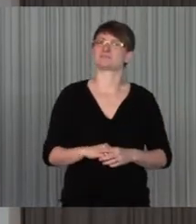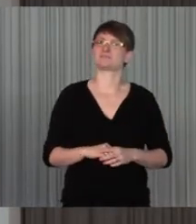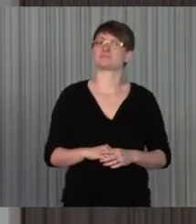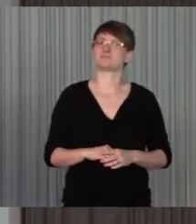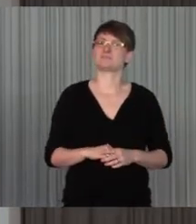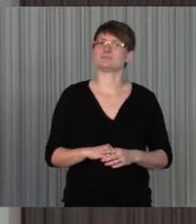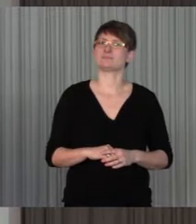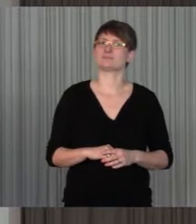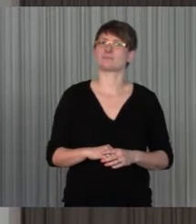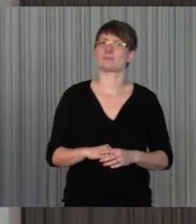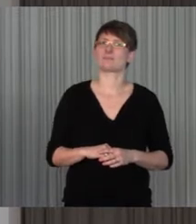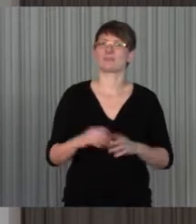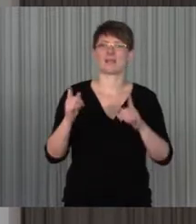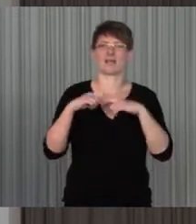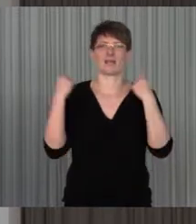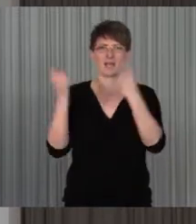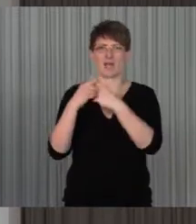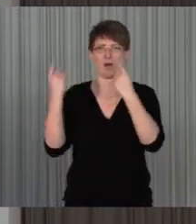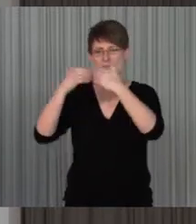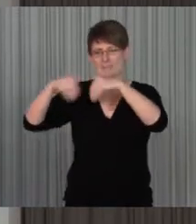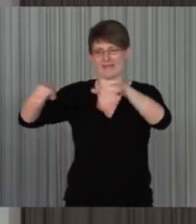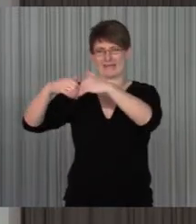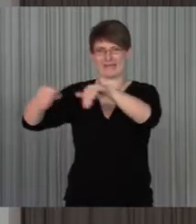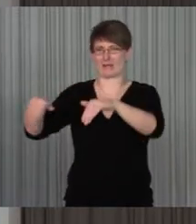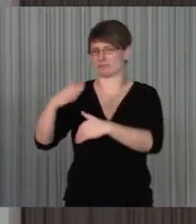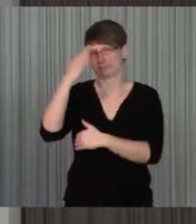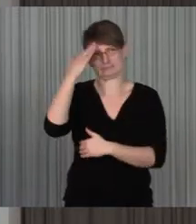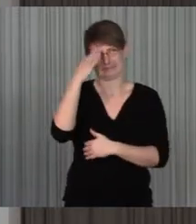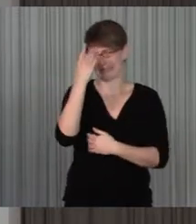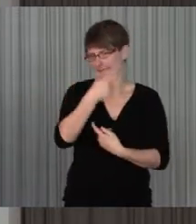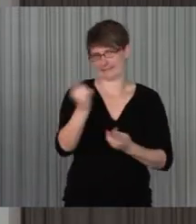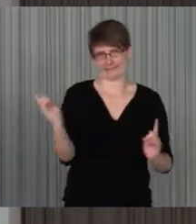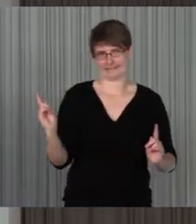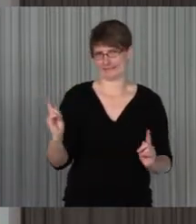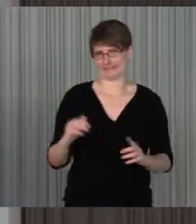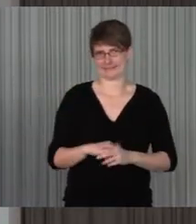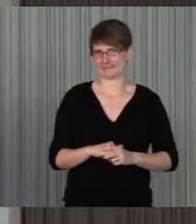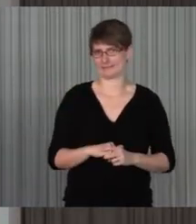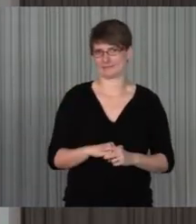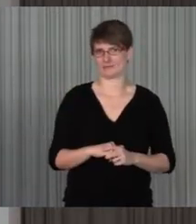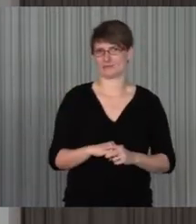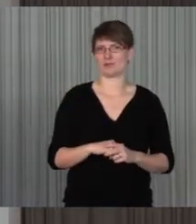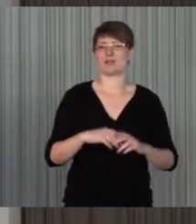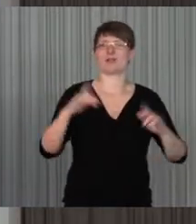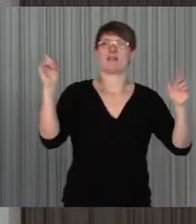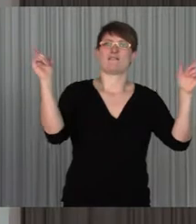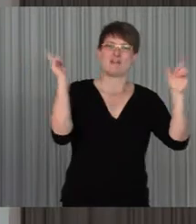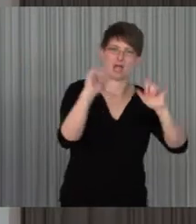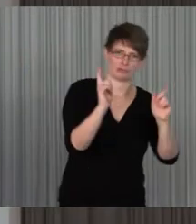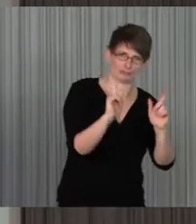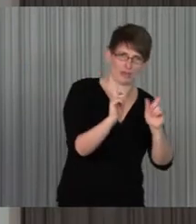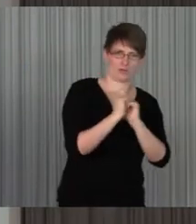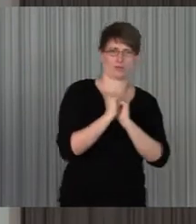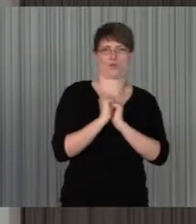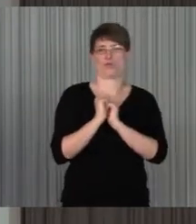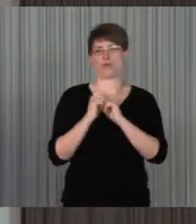Barrieren in den Räumen, da muss ich Ihnen glaube ich auch gar nicht viel sagen, Sie haben sicherlich alle schon quasi mit barrierefrei von Veranstaltungen und Räumen